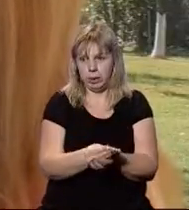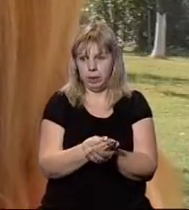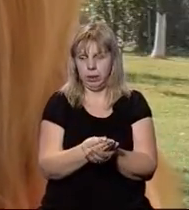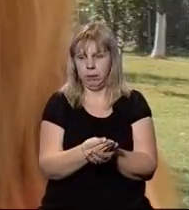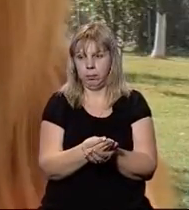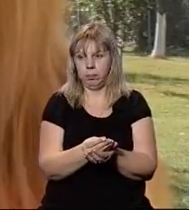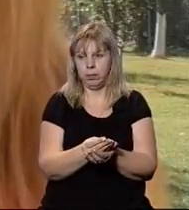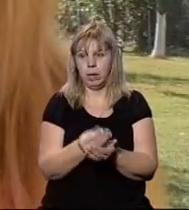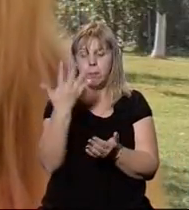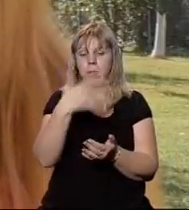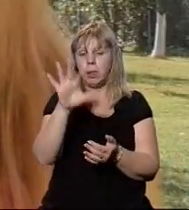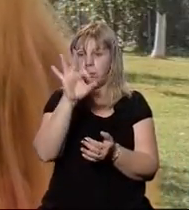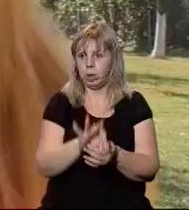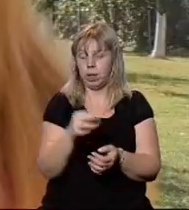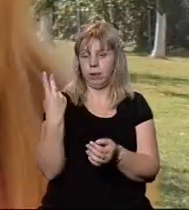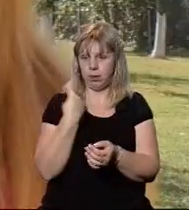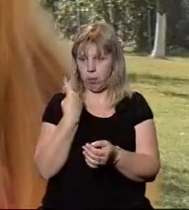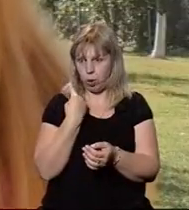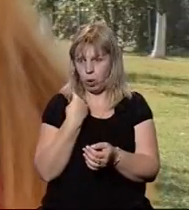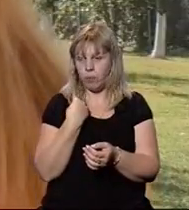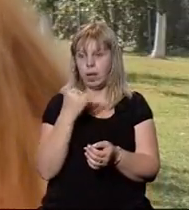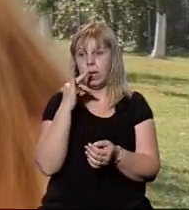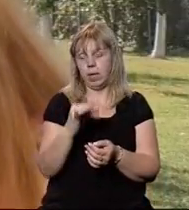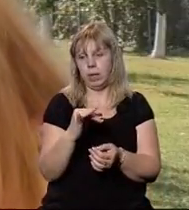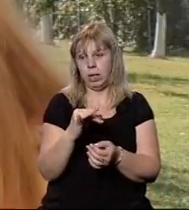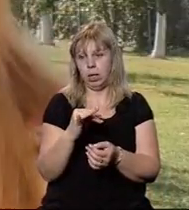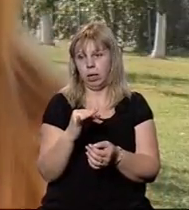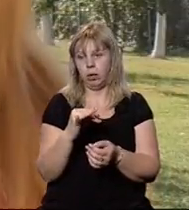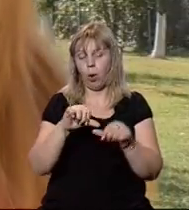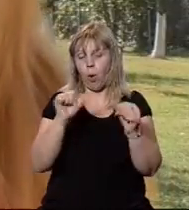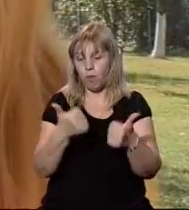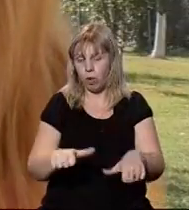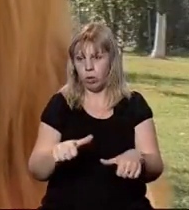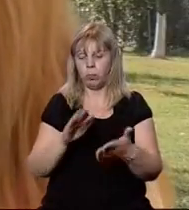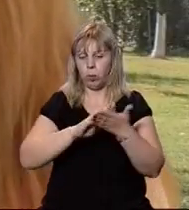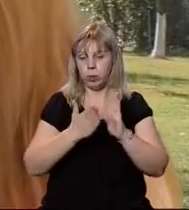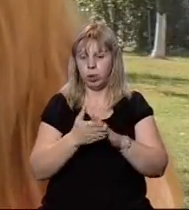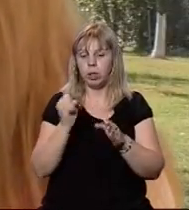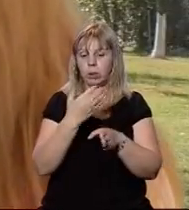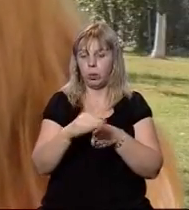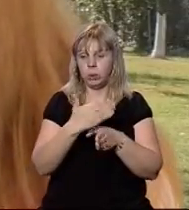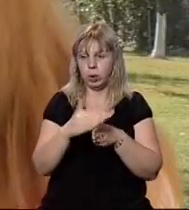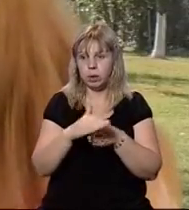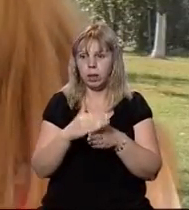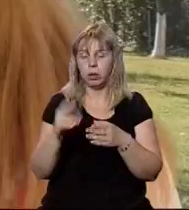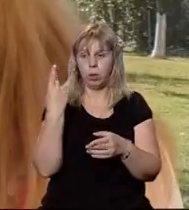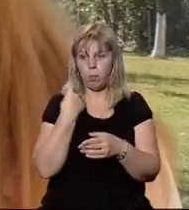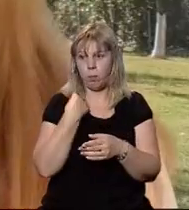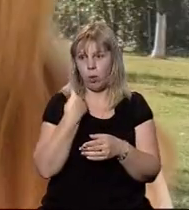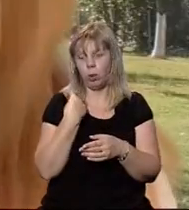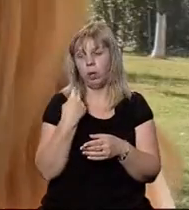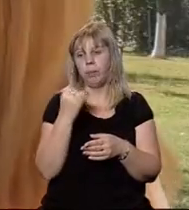50% заборгованості, і оформивши угоду про реструктуризацію боргу,